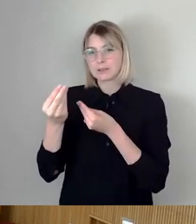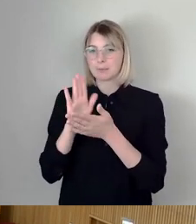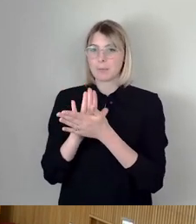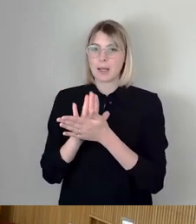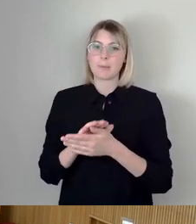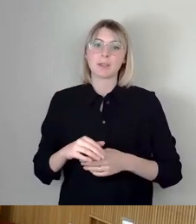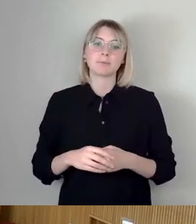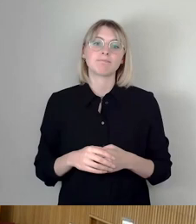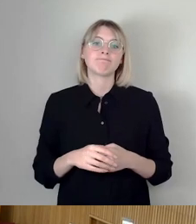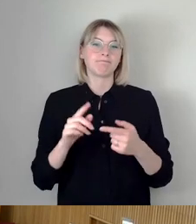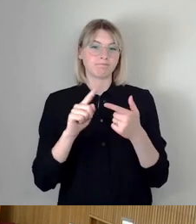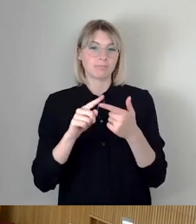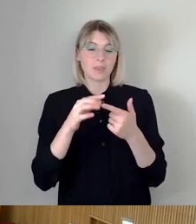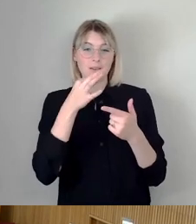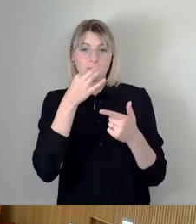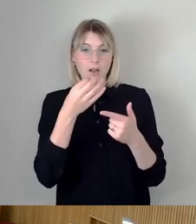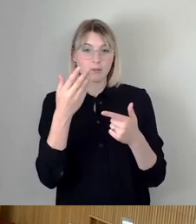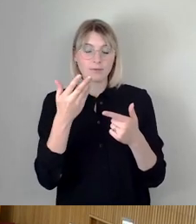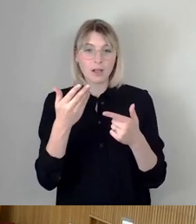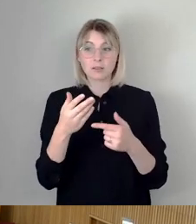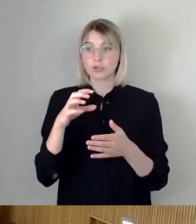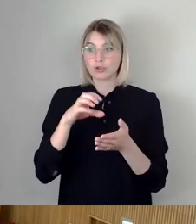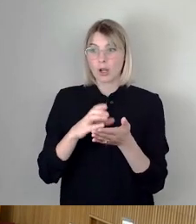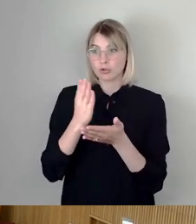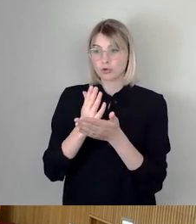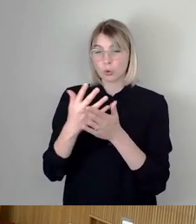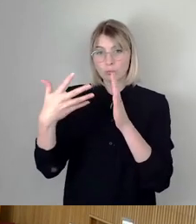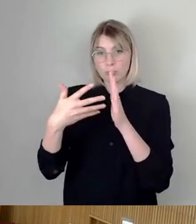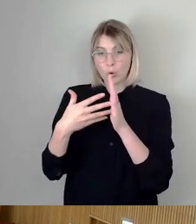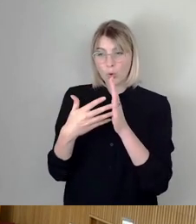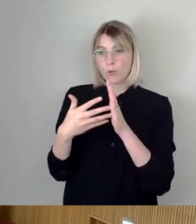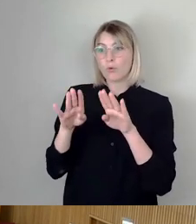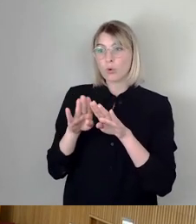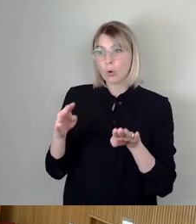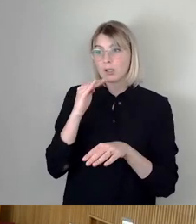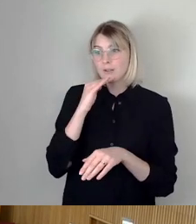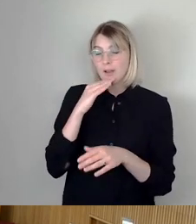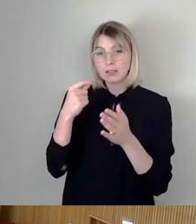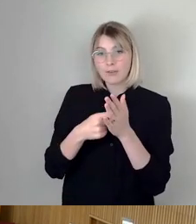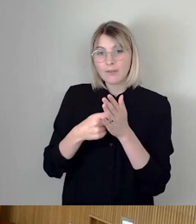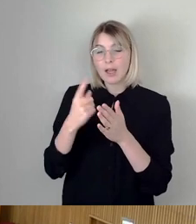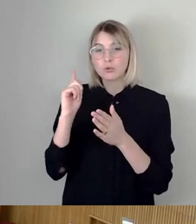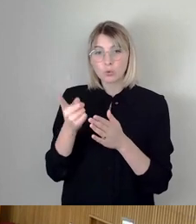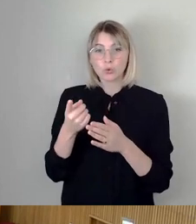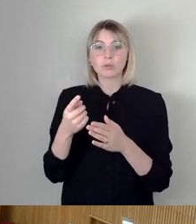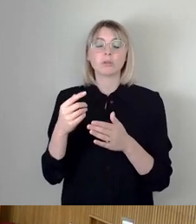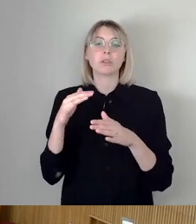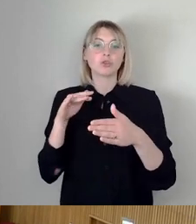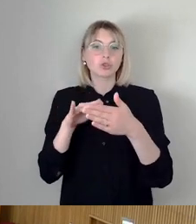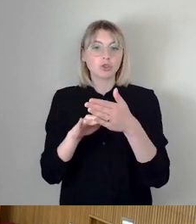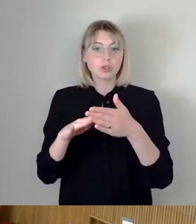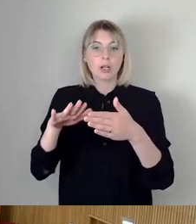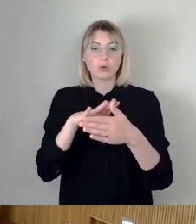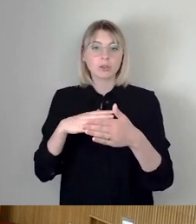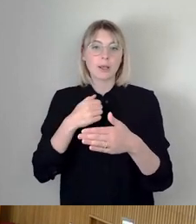Hat die Stadt geprüft, ob man das Pumpspascherwerk und den unteren Stausee als Bestandteil des Stauseebads wirtschaftlich als Einheit